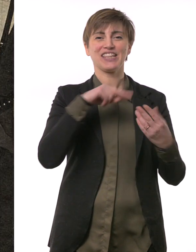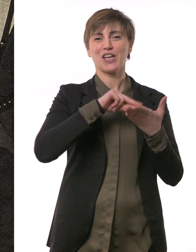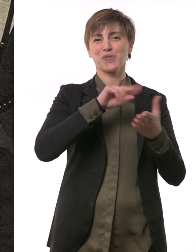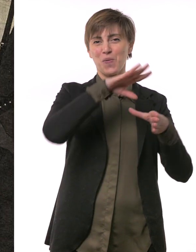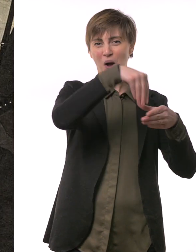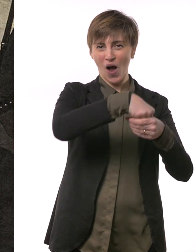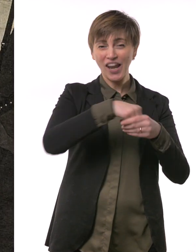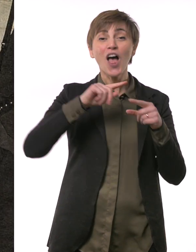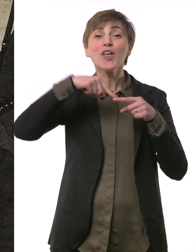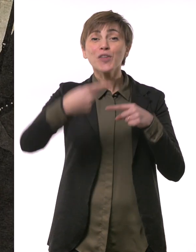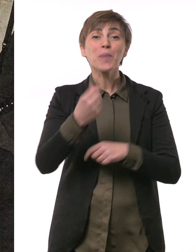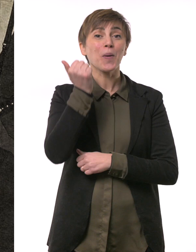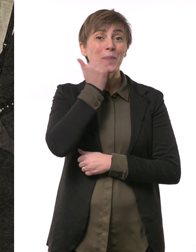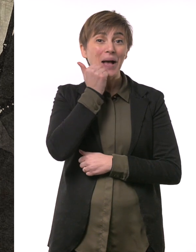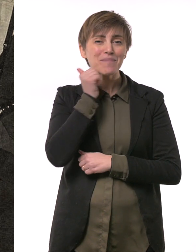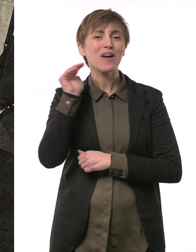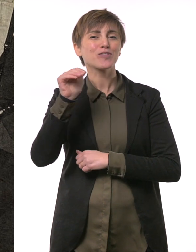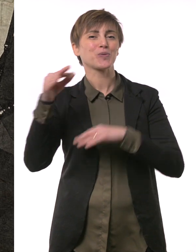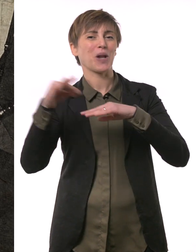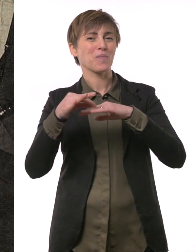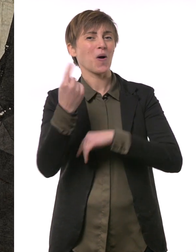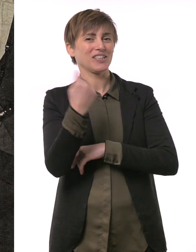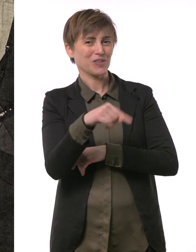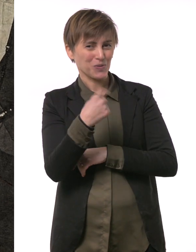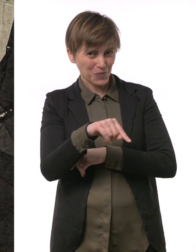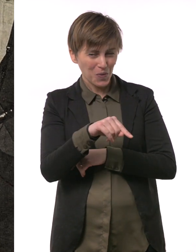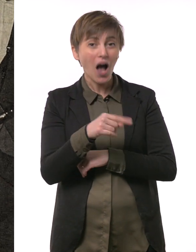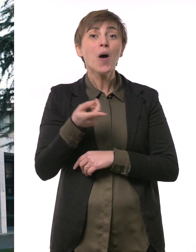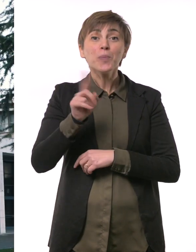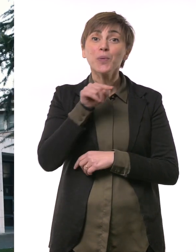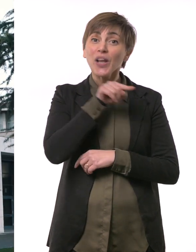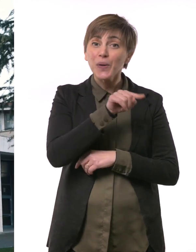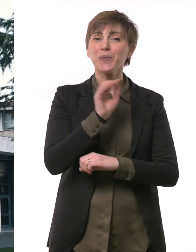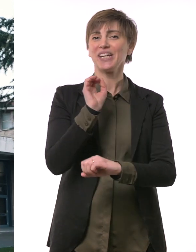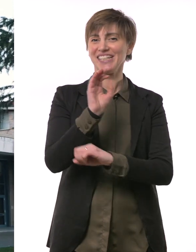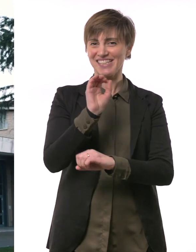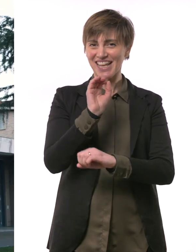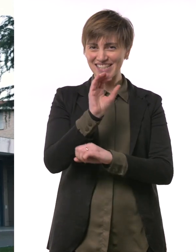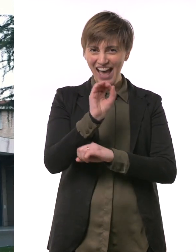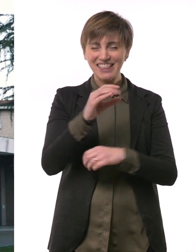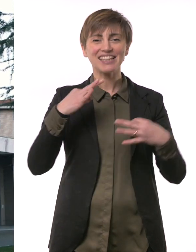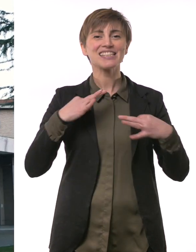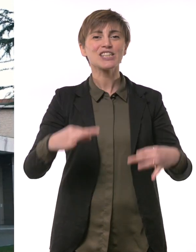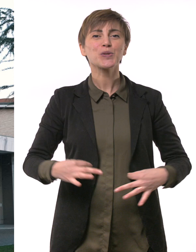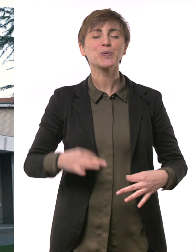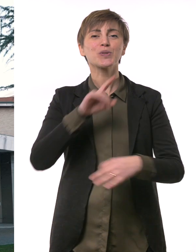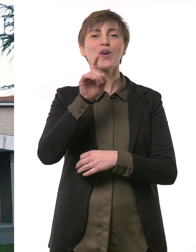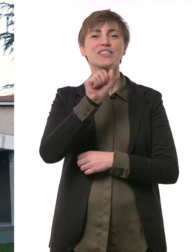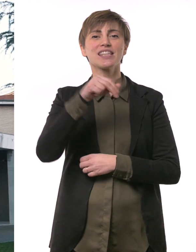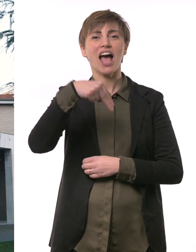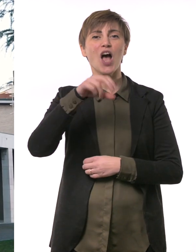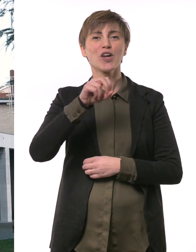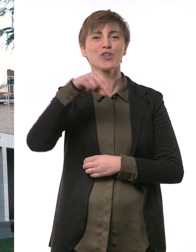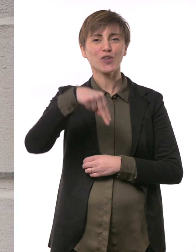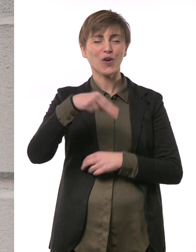mamma e la futura moglie e insegnante fu Sgorloni in particolare all'istituto Zanon di Udine vicino al quale visse fino